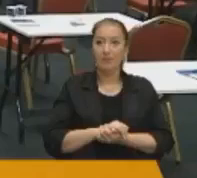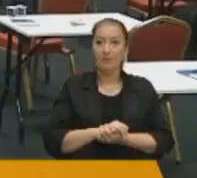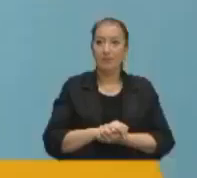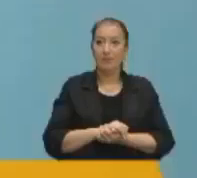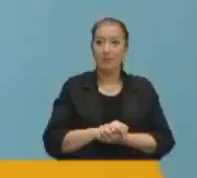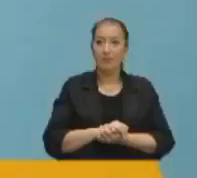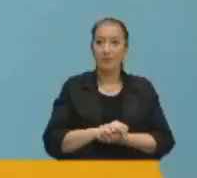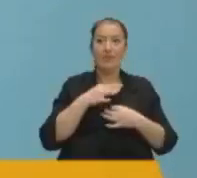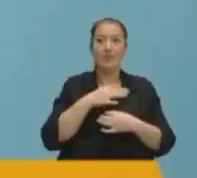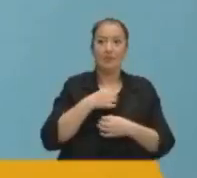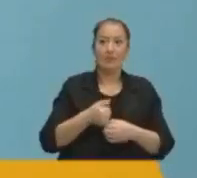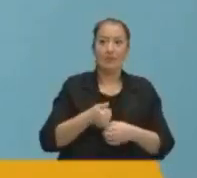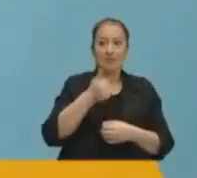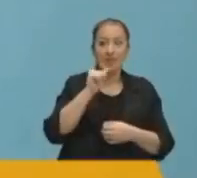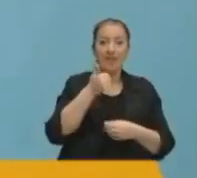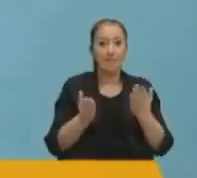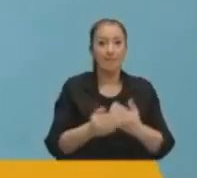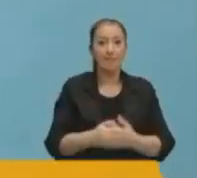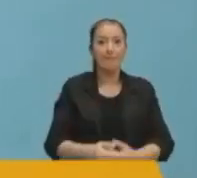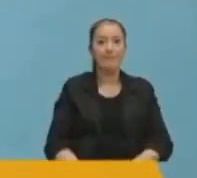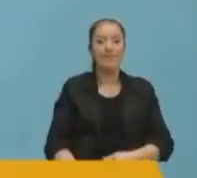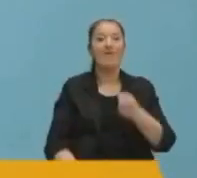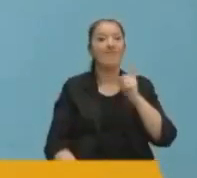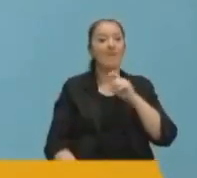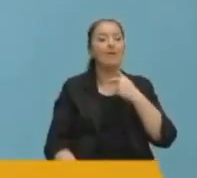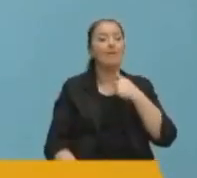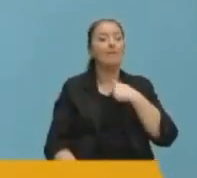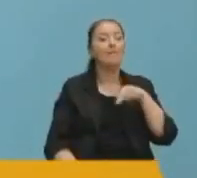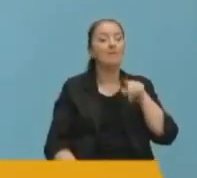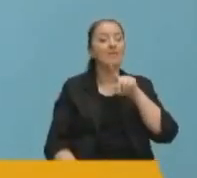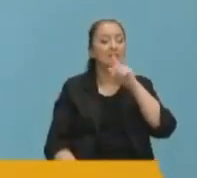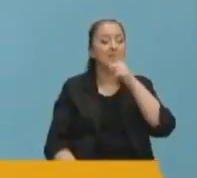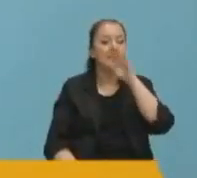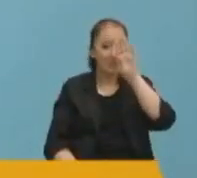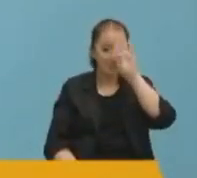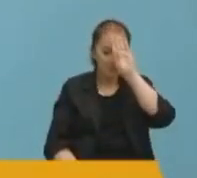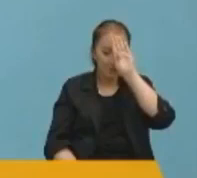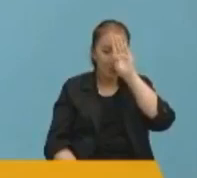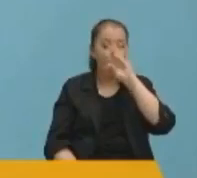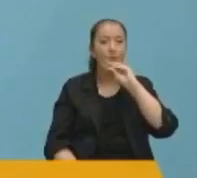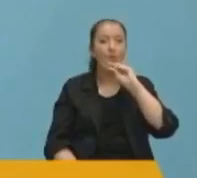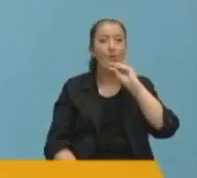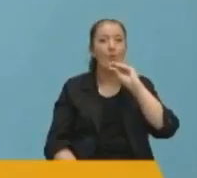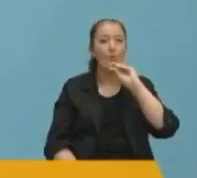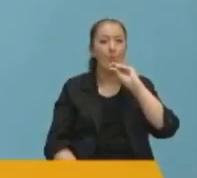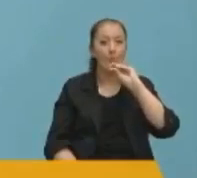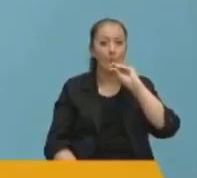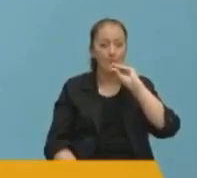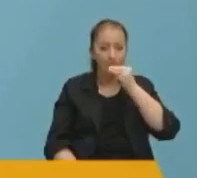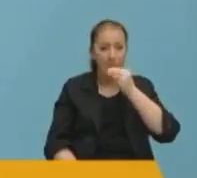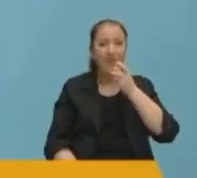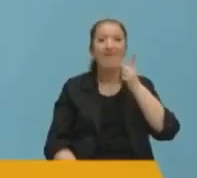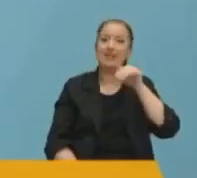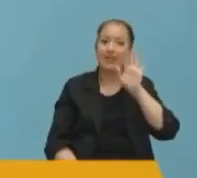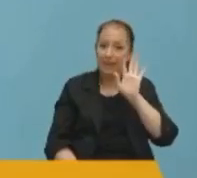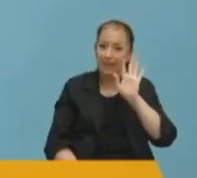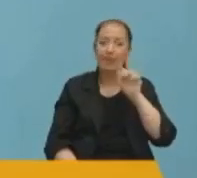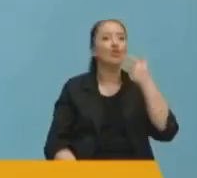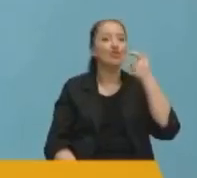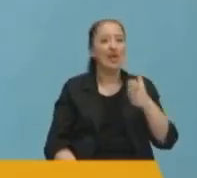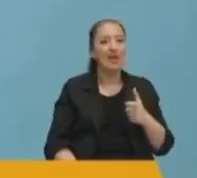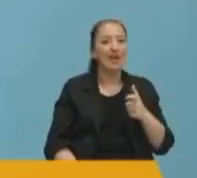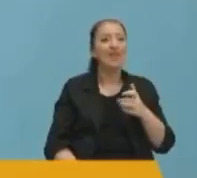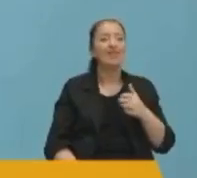Saygıdeğer Başkanım, kıymetli meclis üyeleri ve bizleri sadece İstanbul'un somut meseleleri ve ihtiyaçları konusunda değil, bu